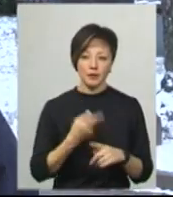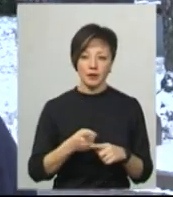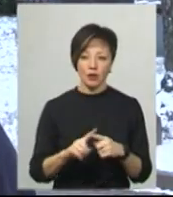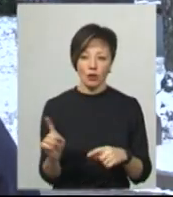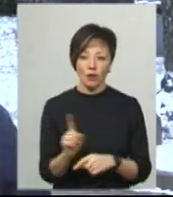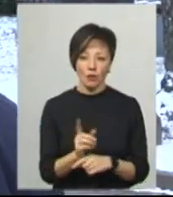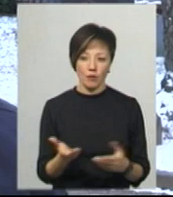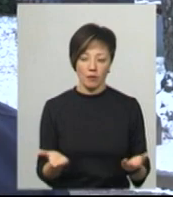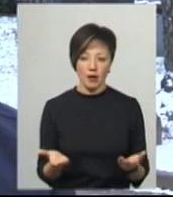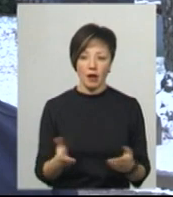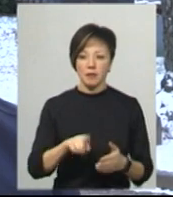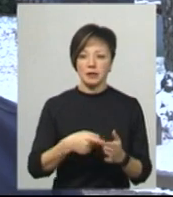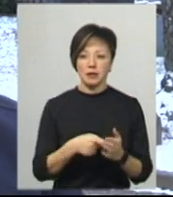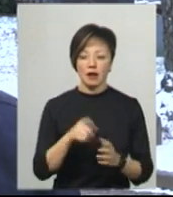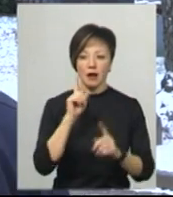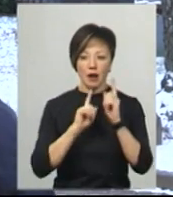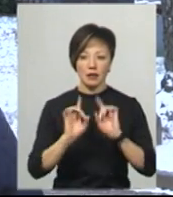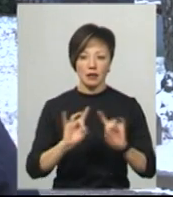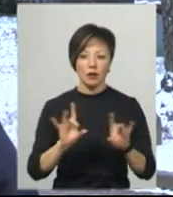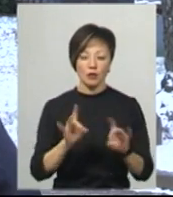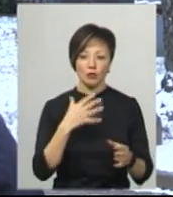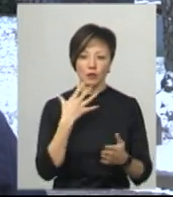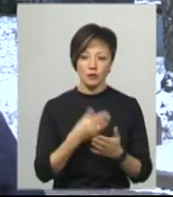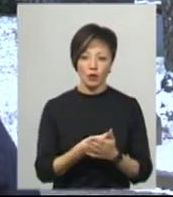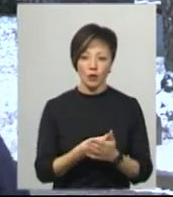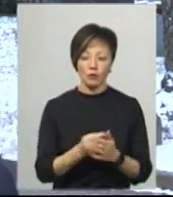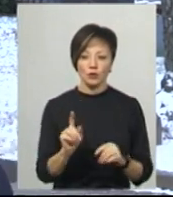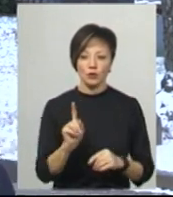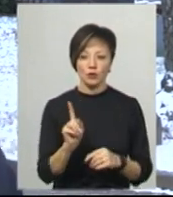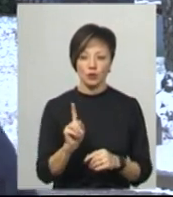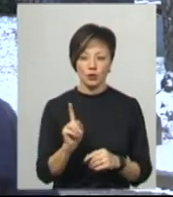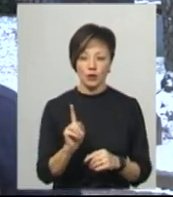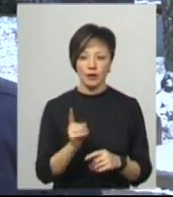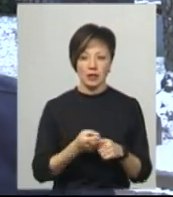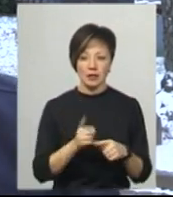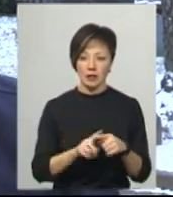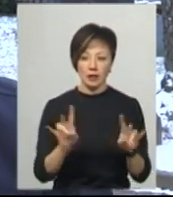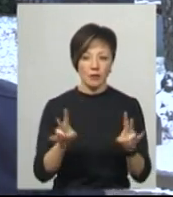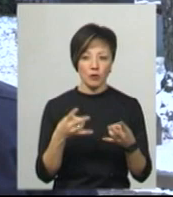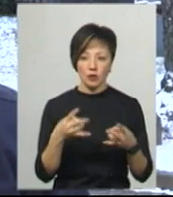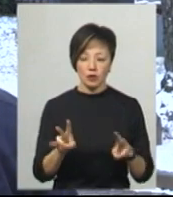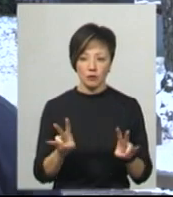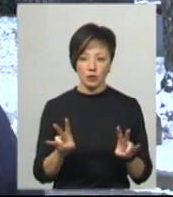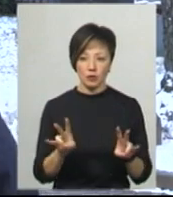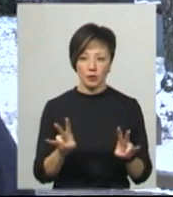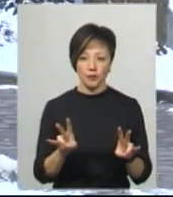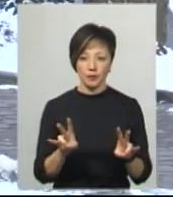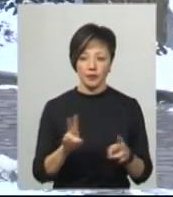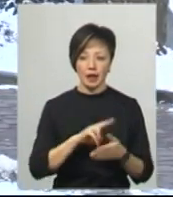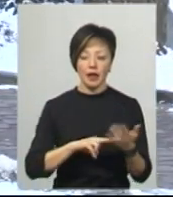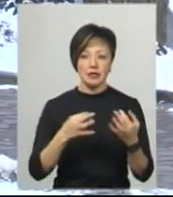норма. Міська рада трактує це по-своєму, що на це не потрібно ліцензі.